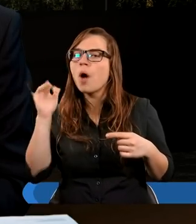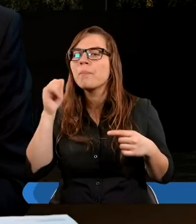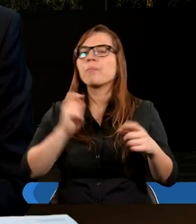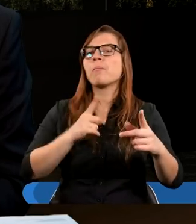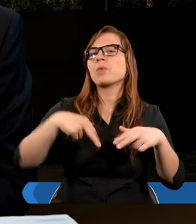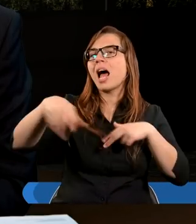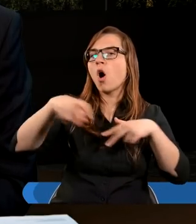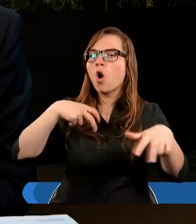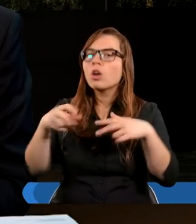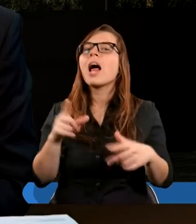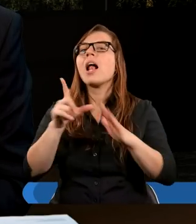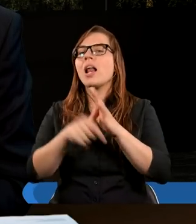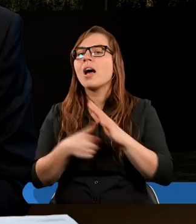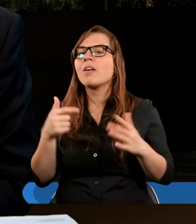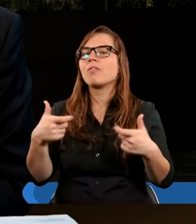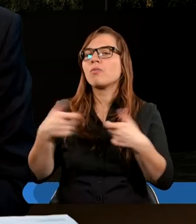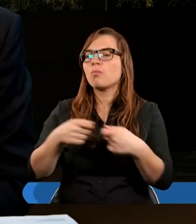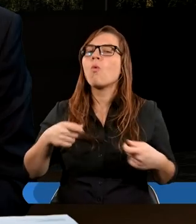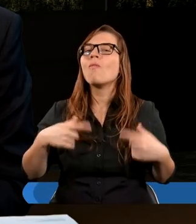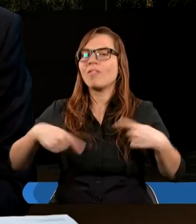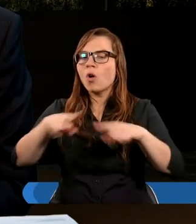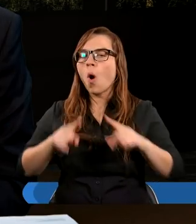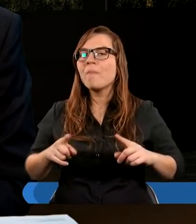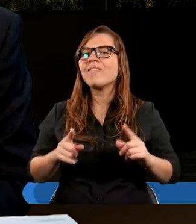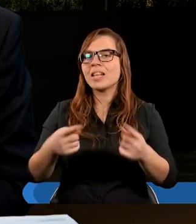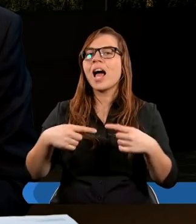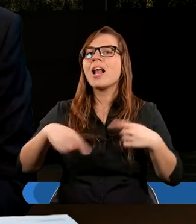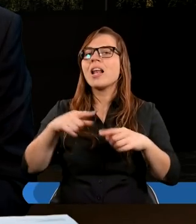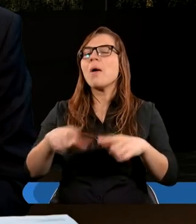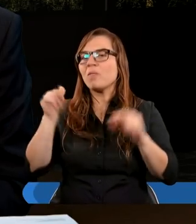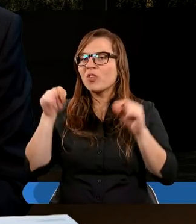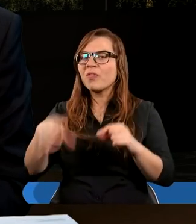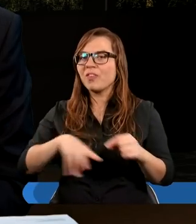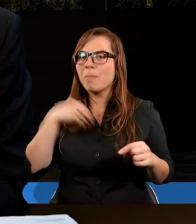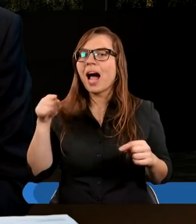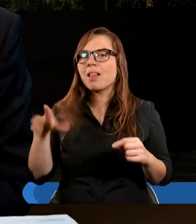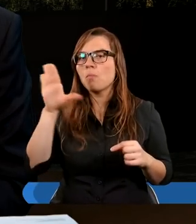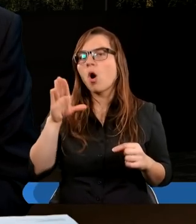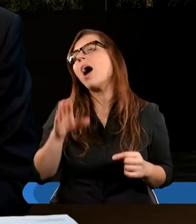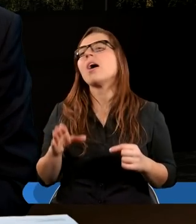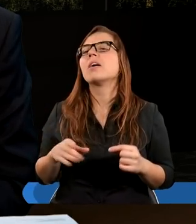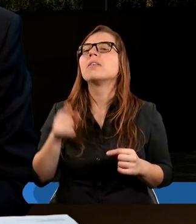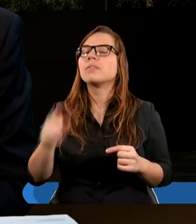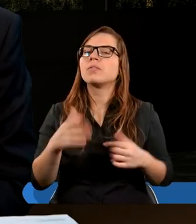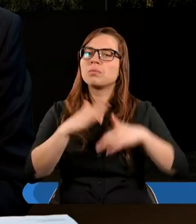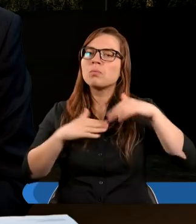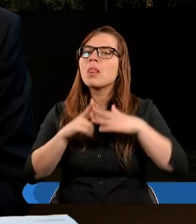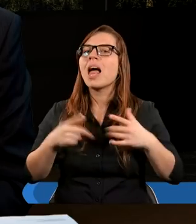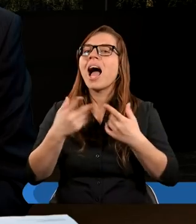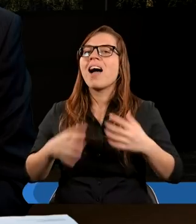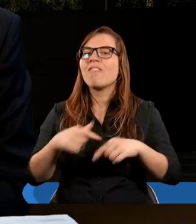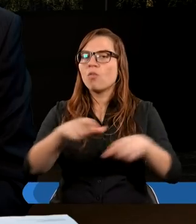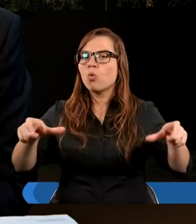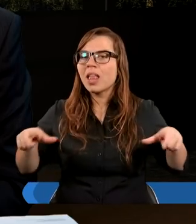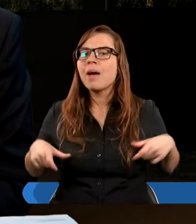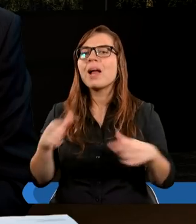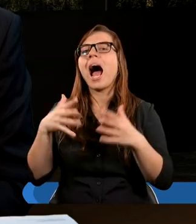przychodniami, lecz spół obywatelami świętych i domownikami Boga. Zbudowanie na fundamencie